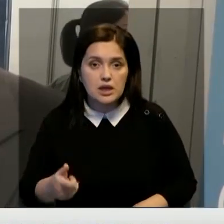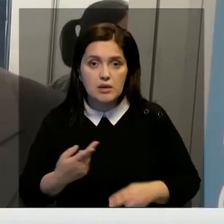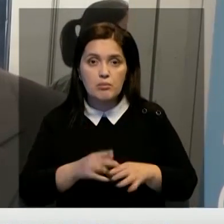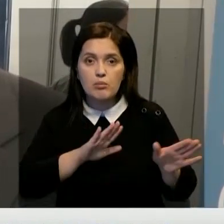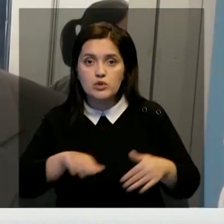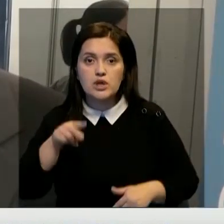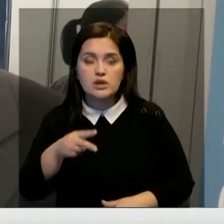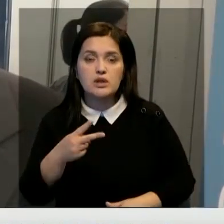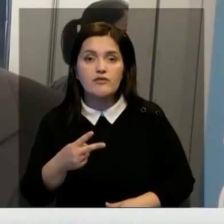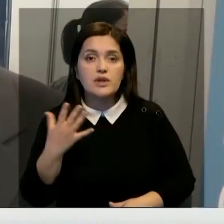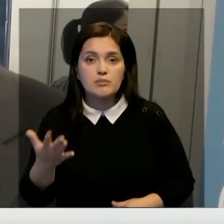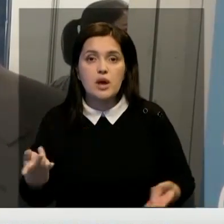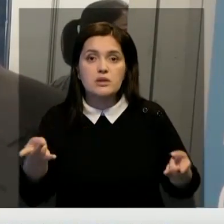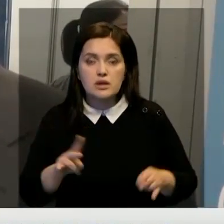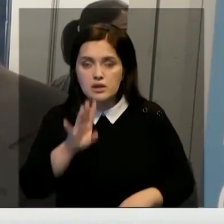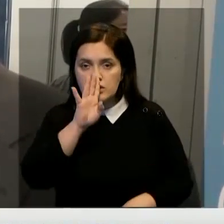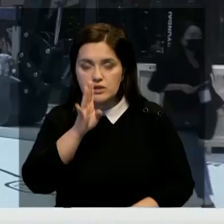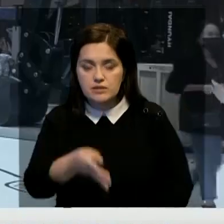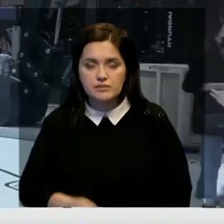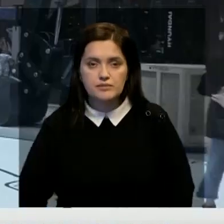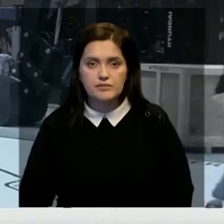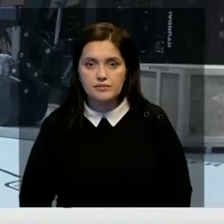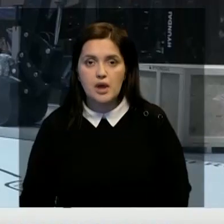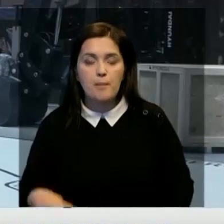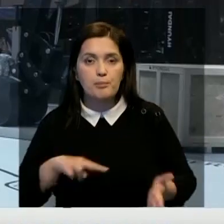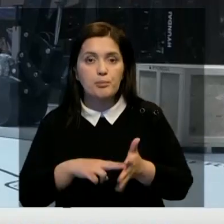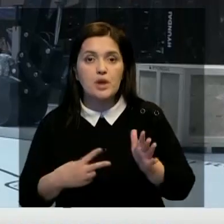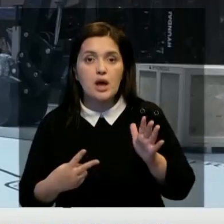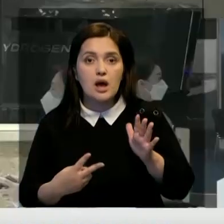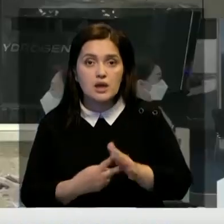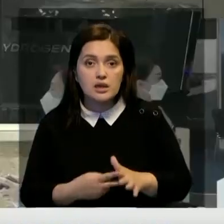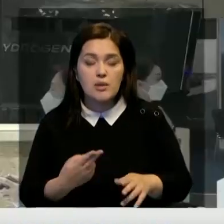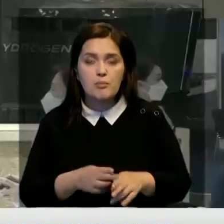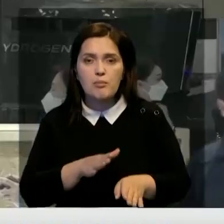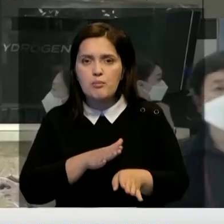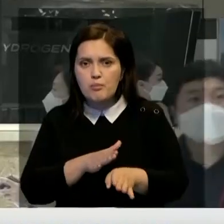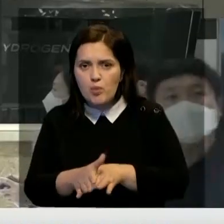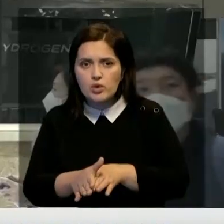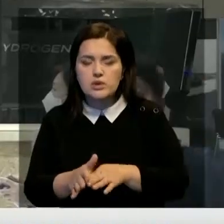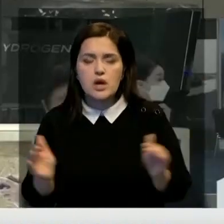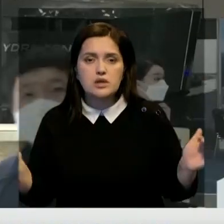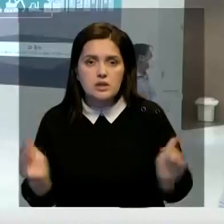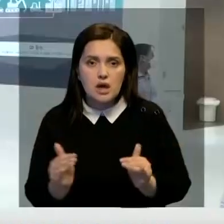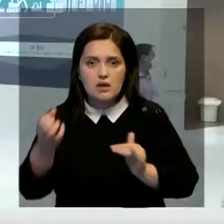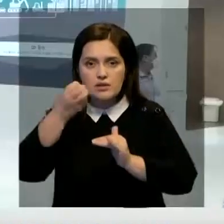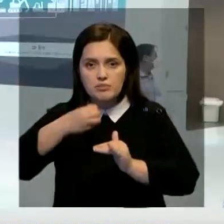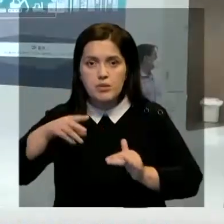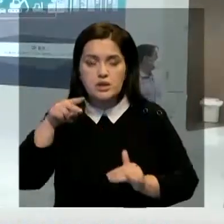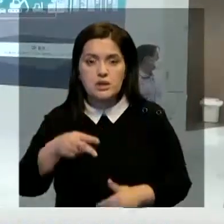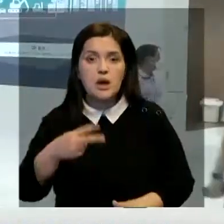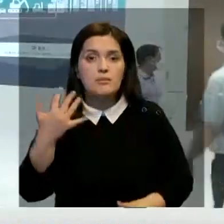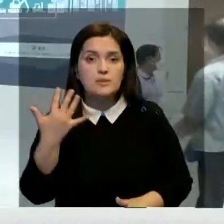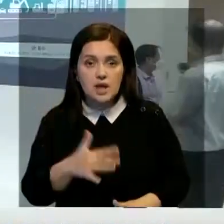2025-го. Осталось 4 года. В планах правительства Кореи полностью сократить выбросы парниковых газов к 2050